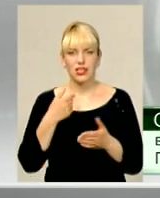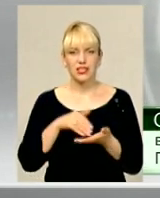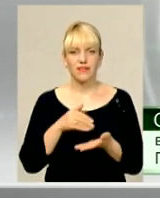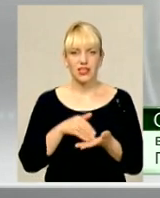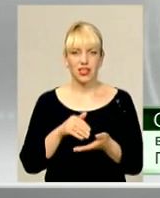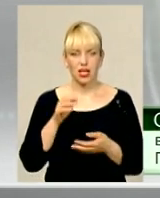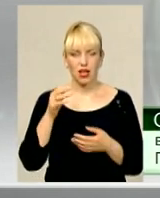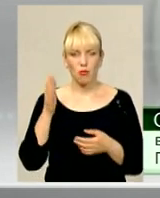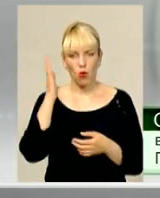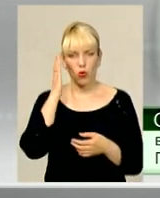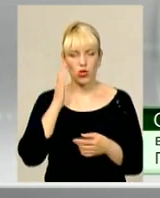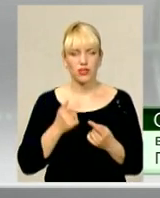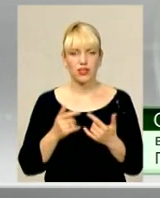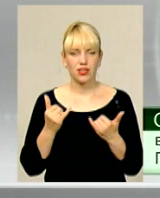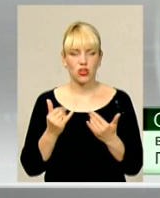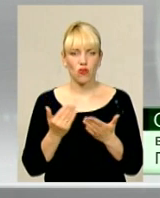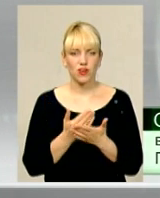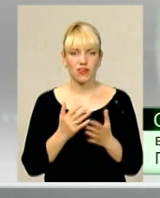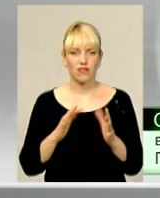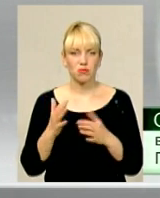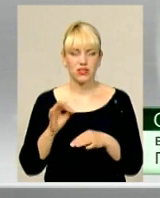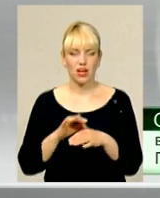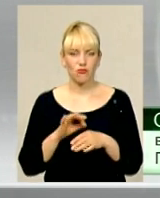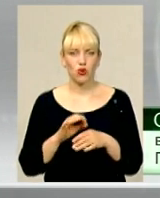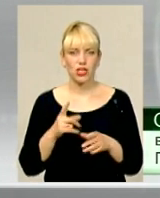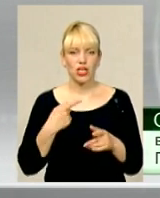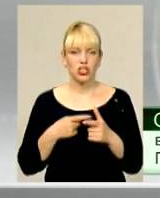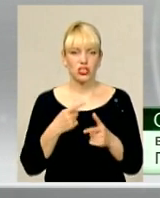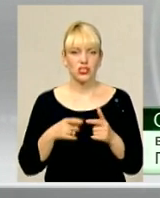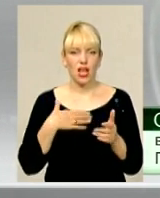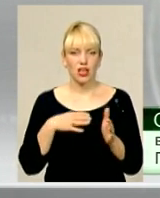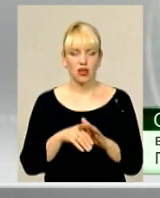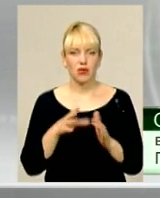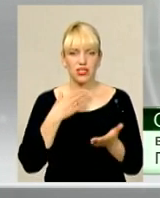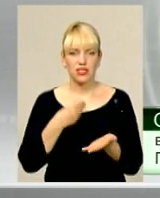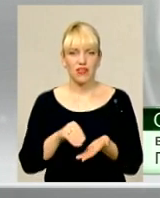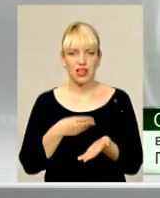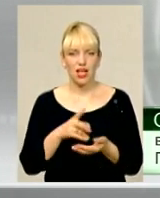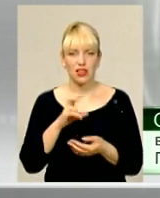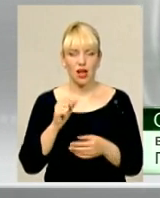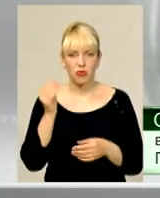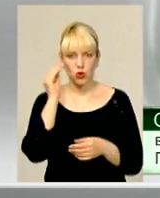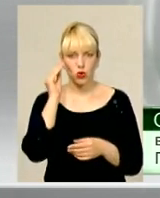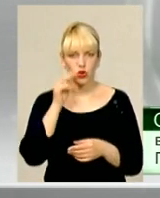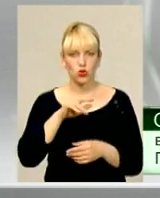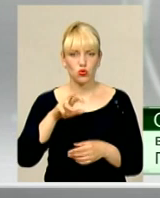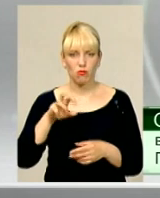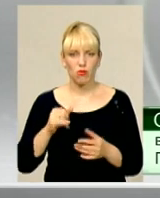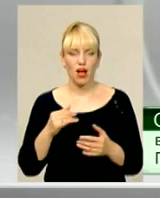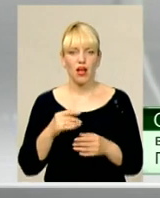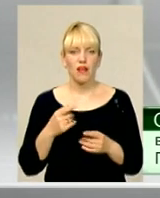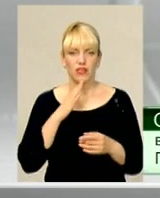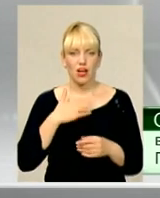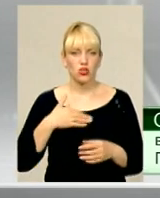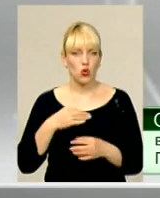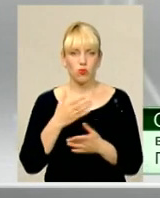Нових випадків захворювання чи загибелі свиней із підозрою на африканську чуму на території області протягом